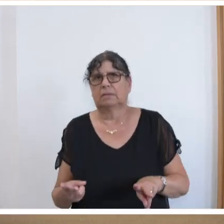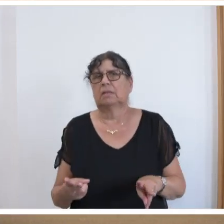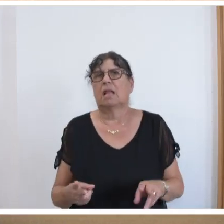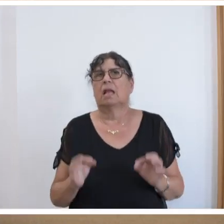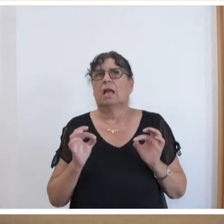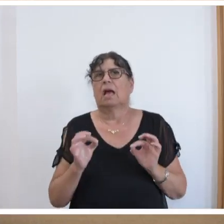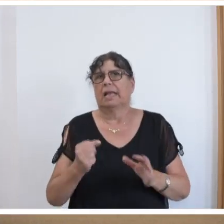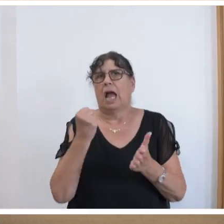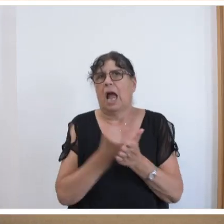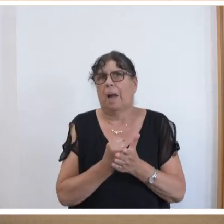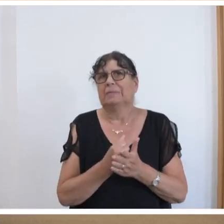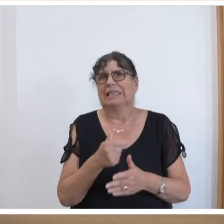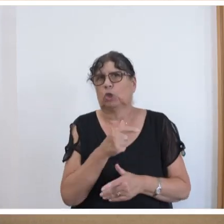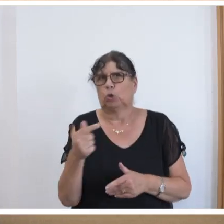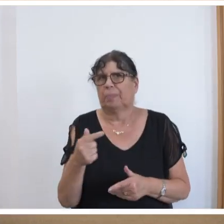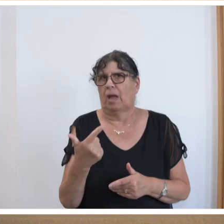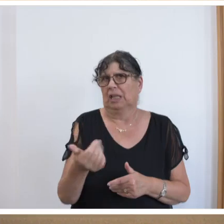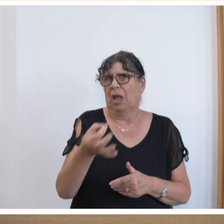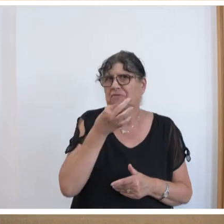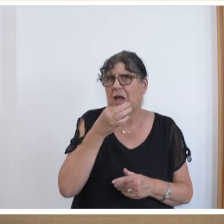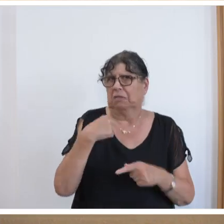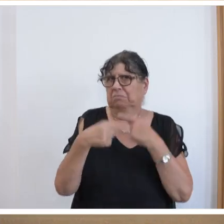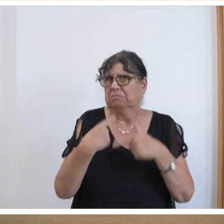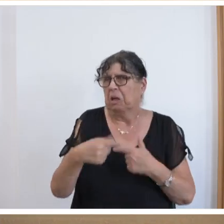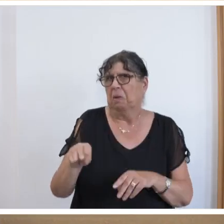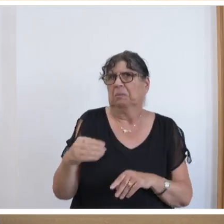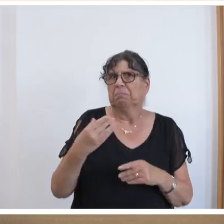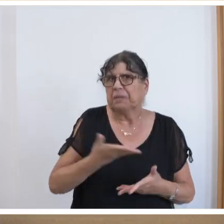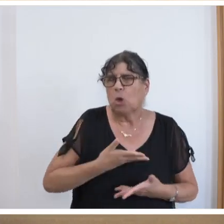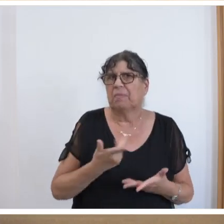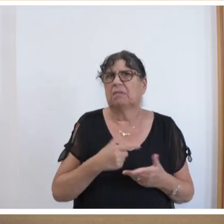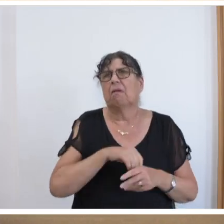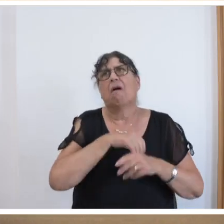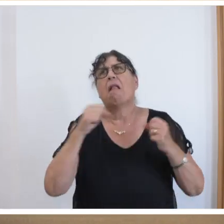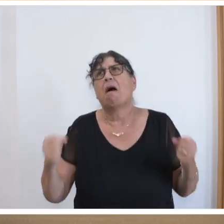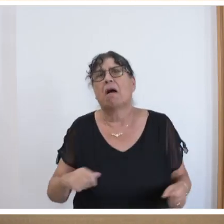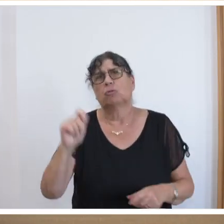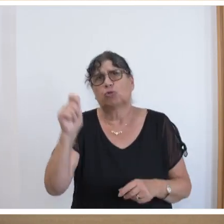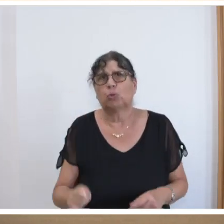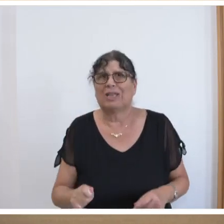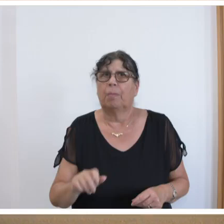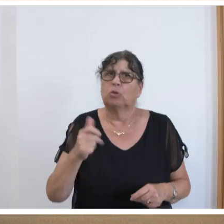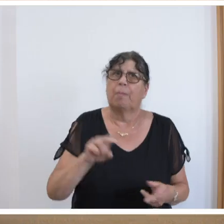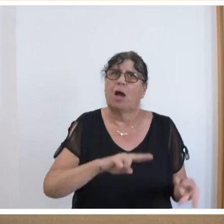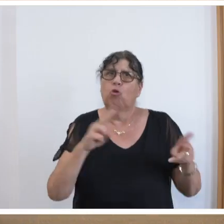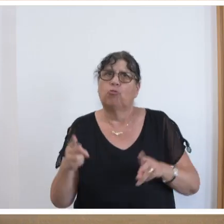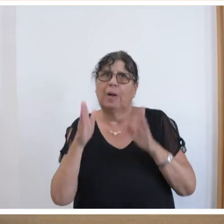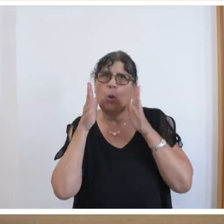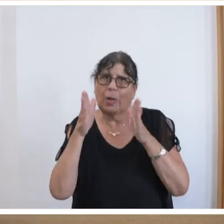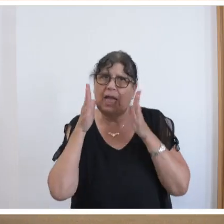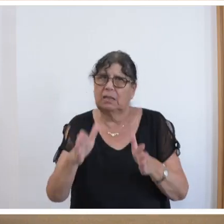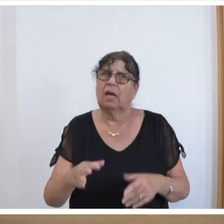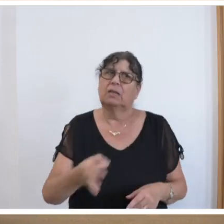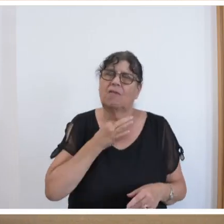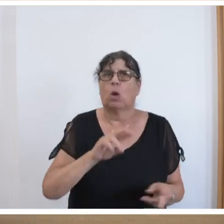eine Frage, die uns immer wieder erreicht. Nach einem langen Studium kann man sich auch nochmal umorientieren. Auch hier wollen wir zukünftig Wechsel